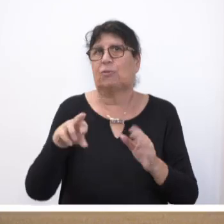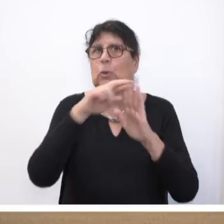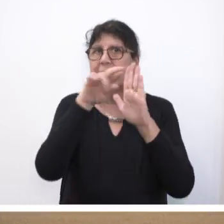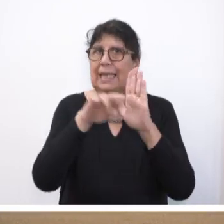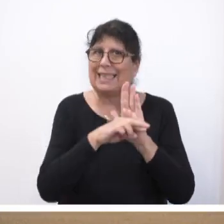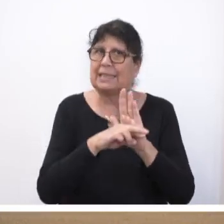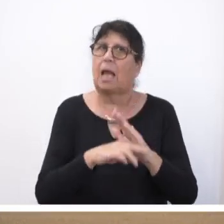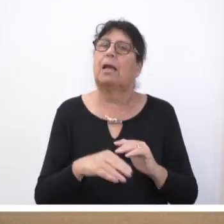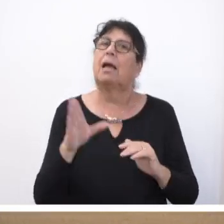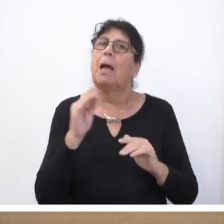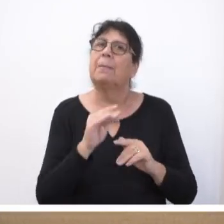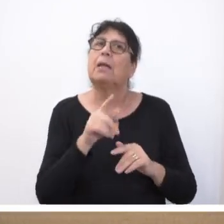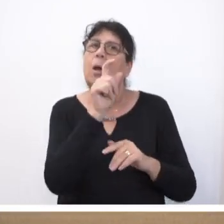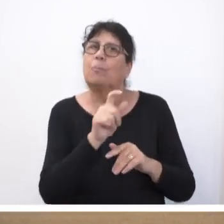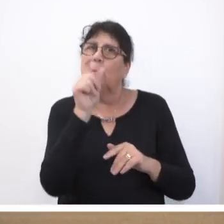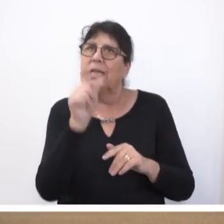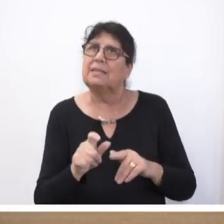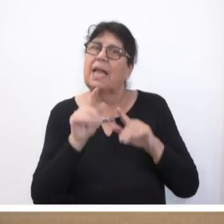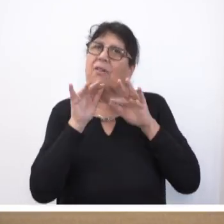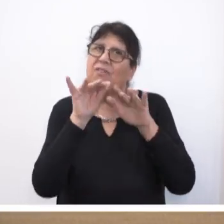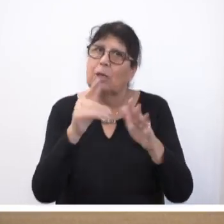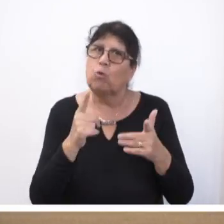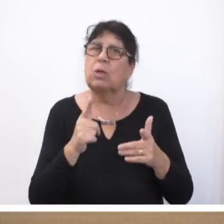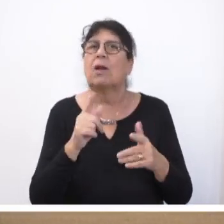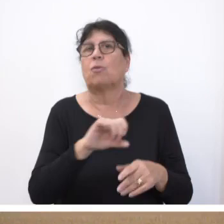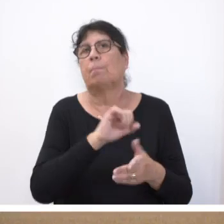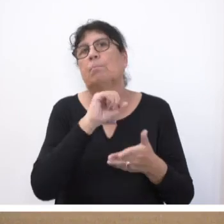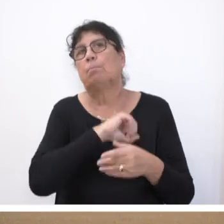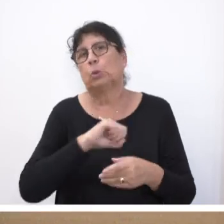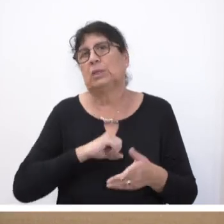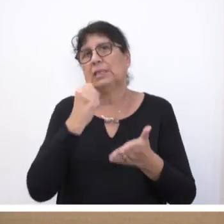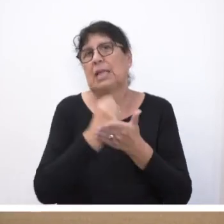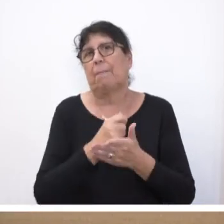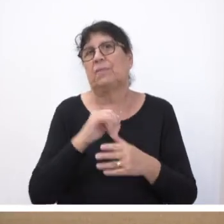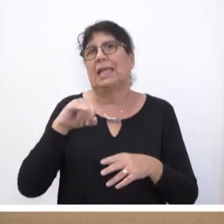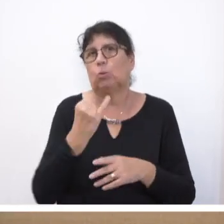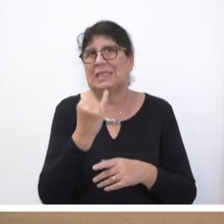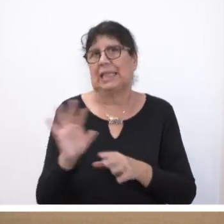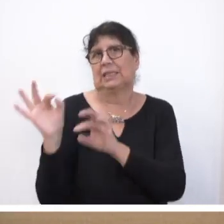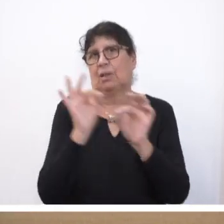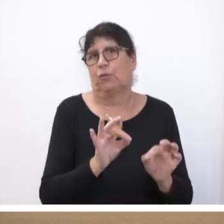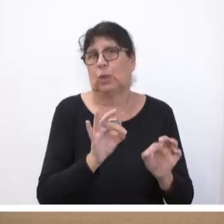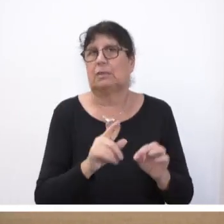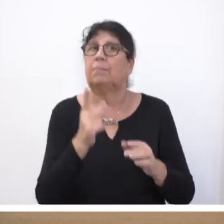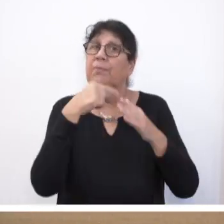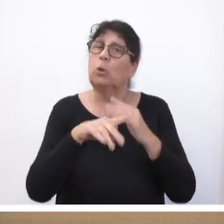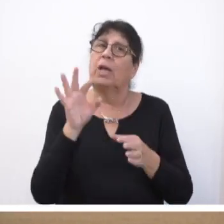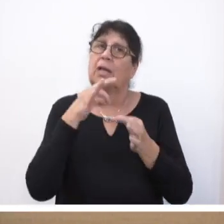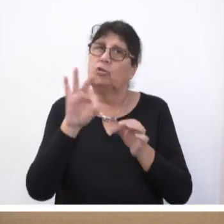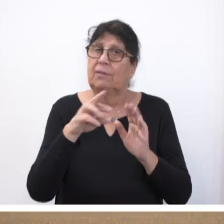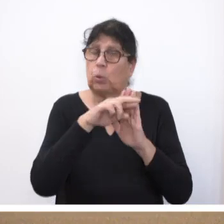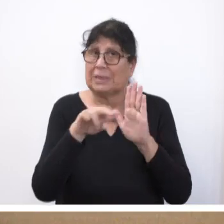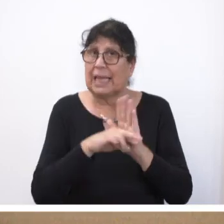Publizitätswirkung eingeführt, das vom Bundesamt der Justiz geführt werden wird. Durch das Stiftungsregister